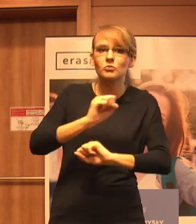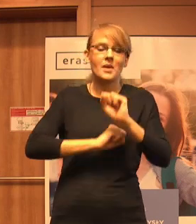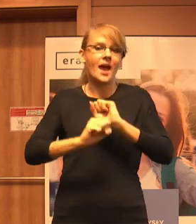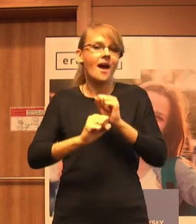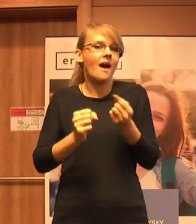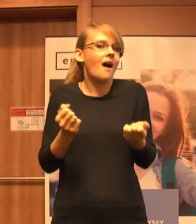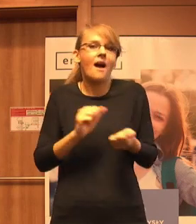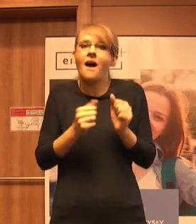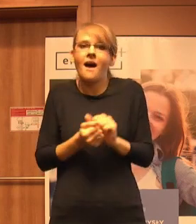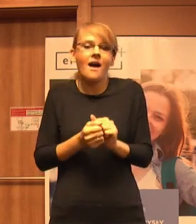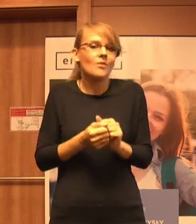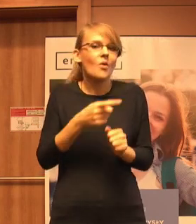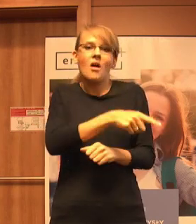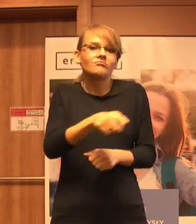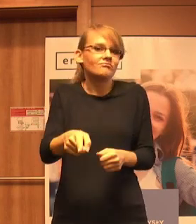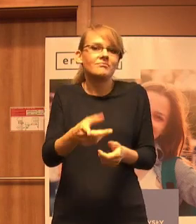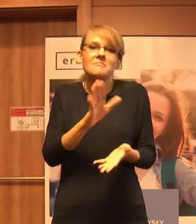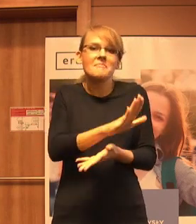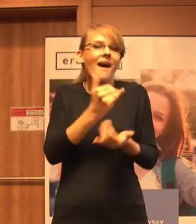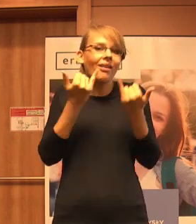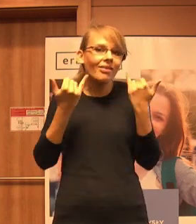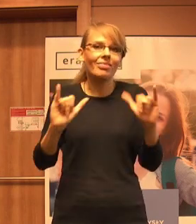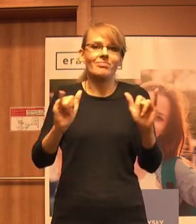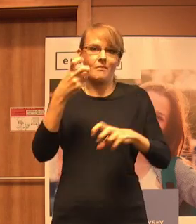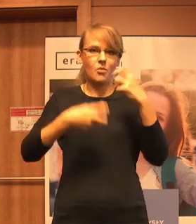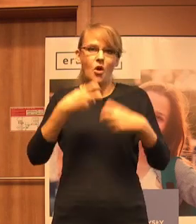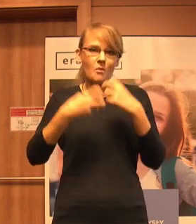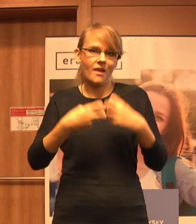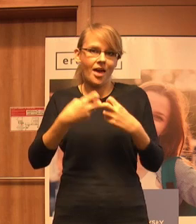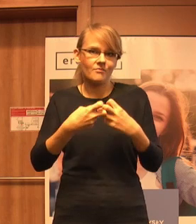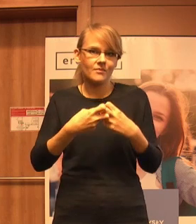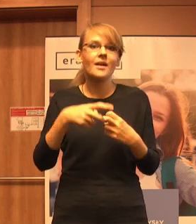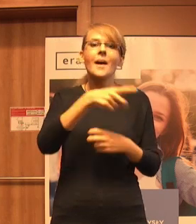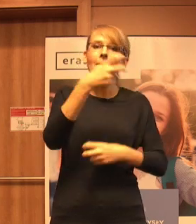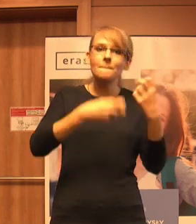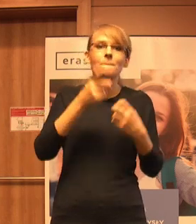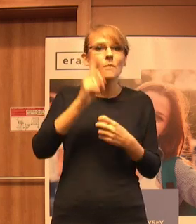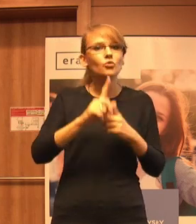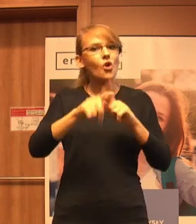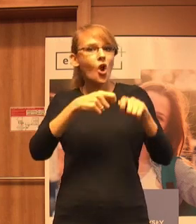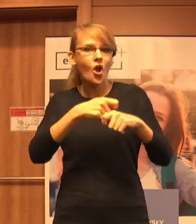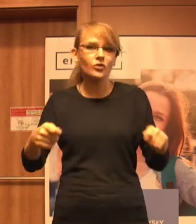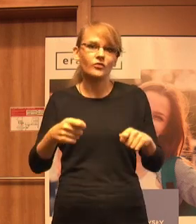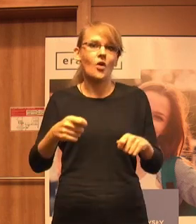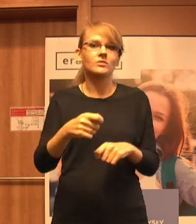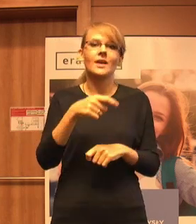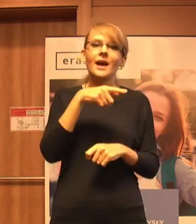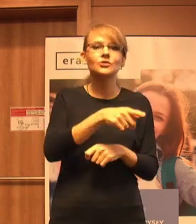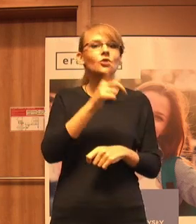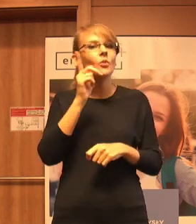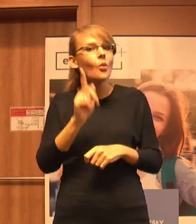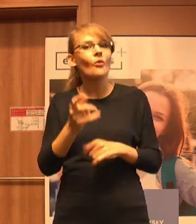czy innymi problemami, które muszą być rozwiązywane w sposób bardziej